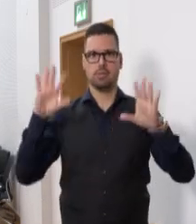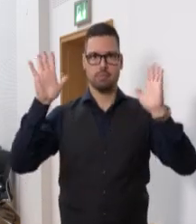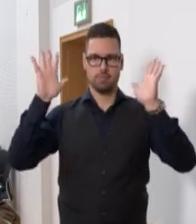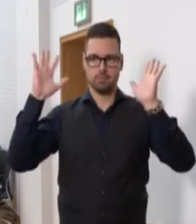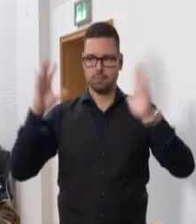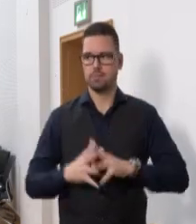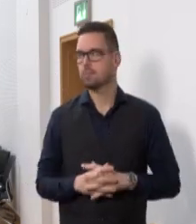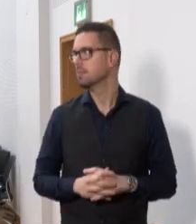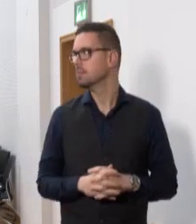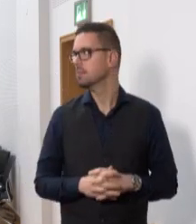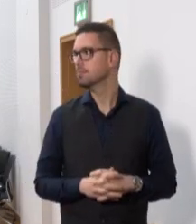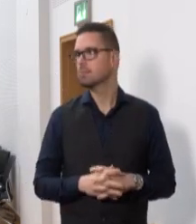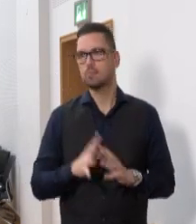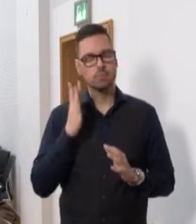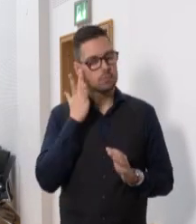Applaus